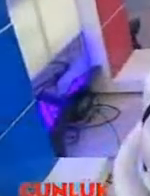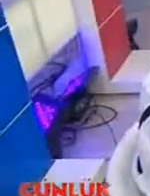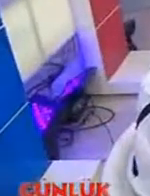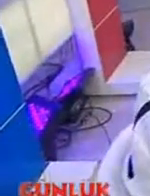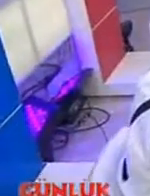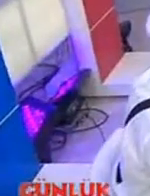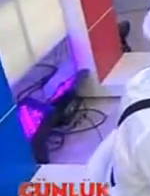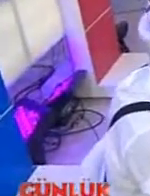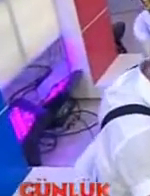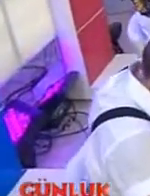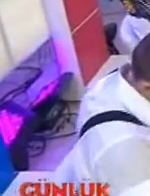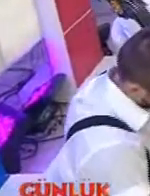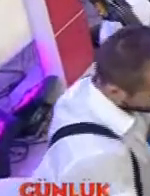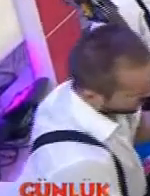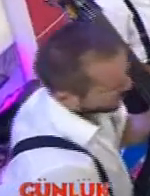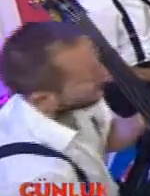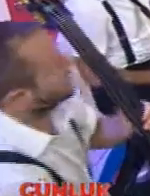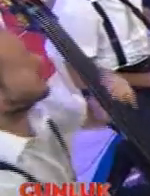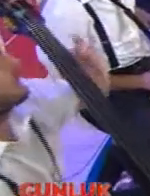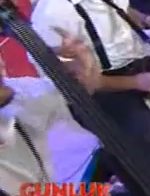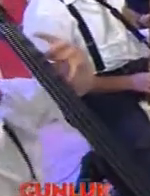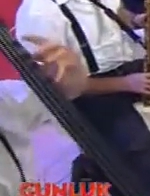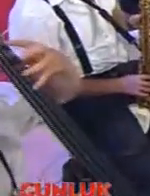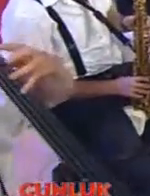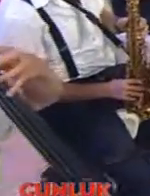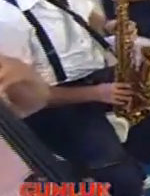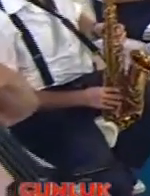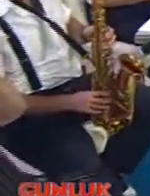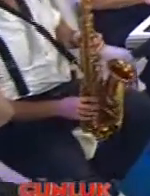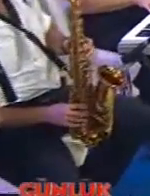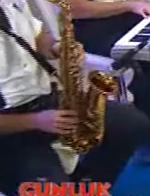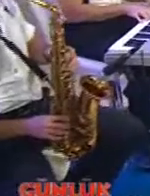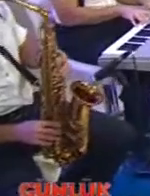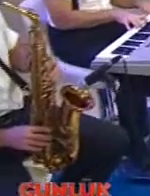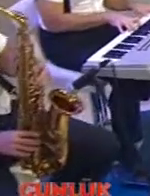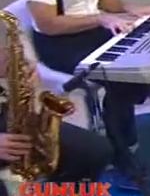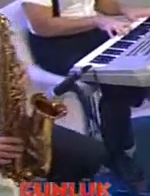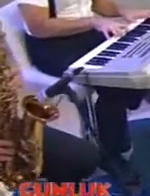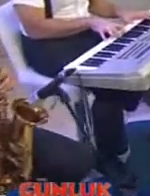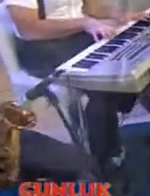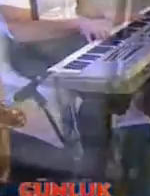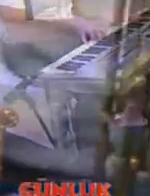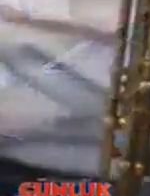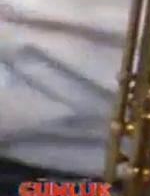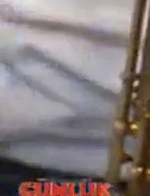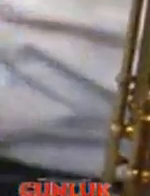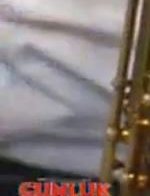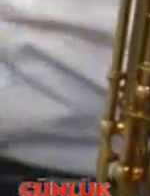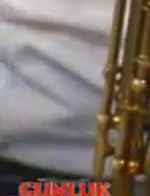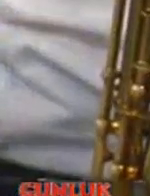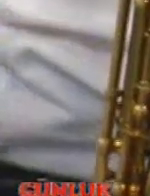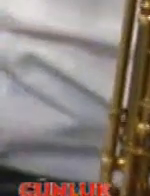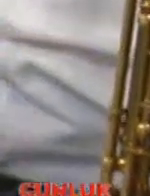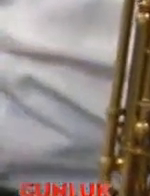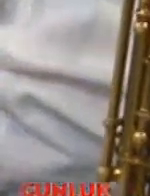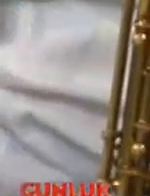gülen yüzünü kurban bu serseri kalbin Ama